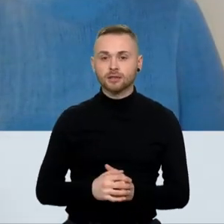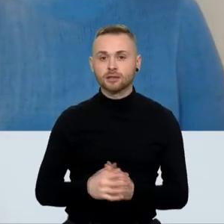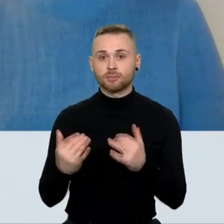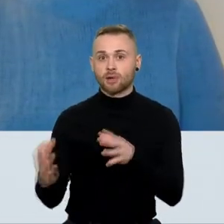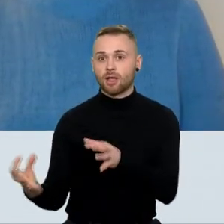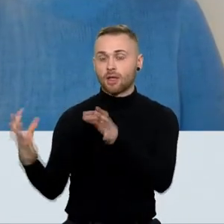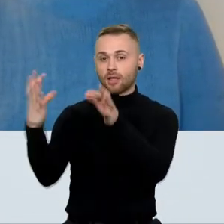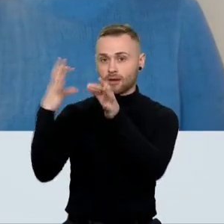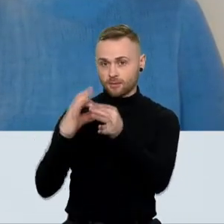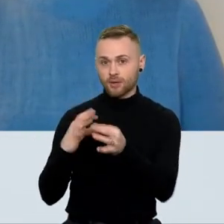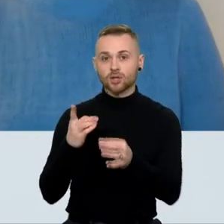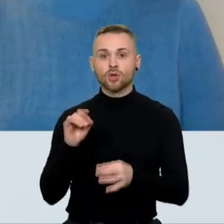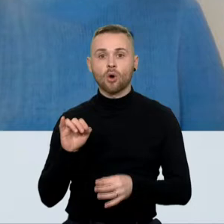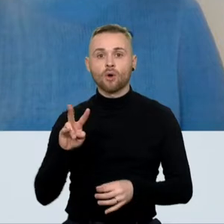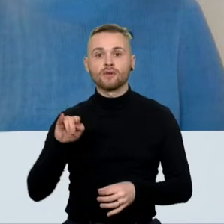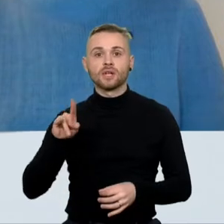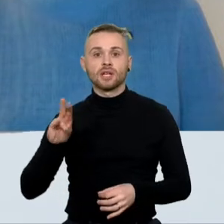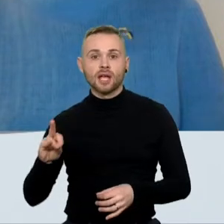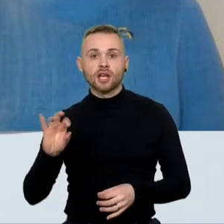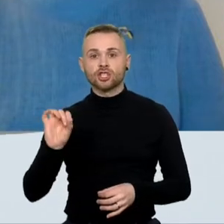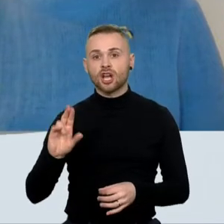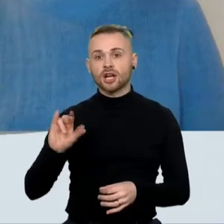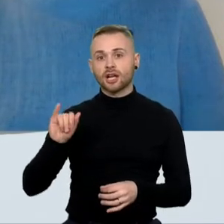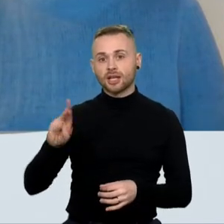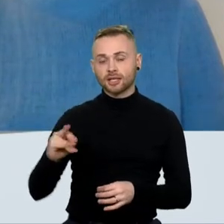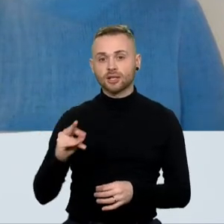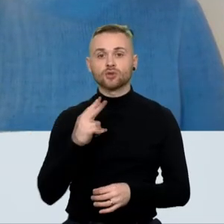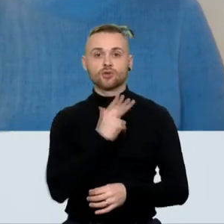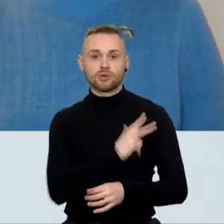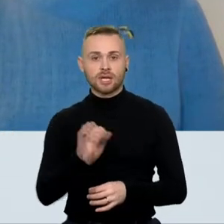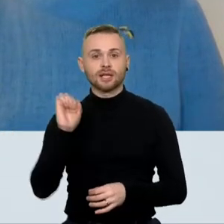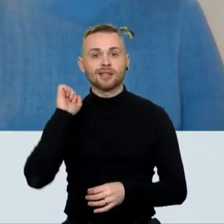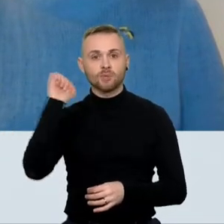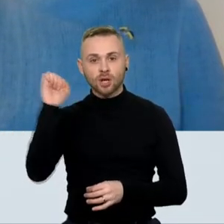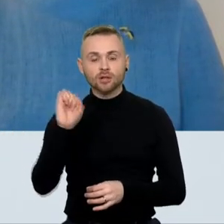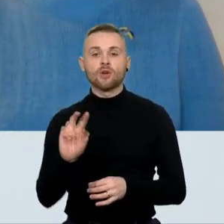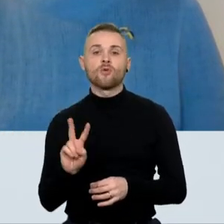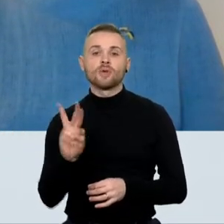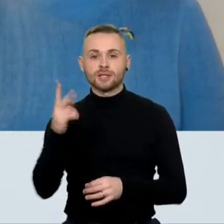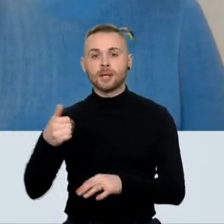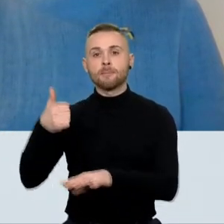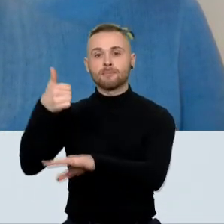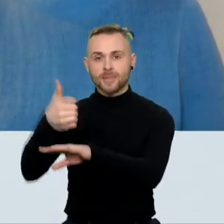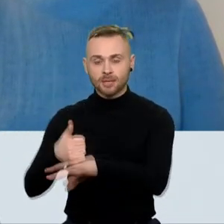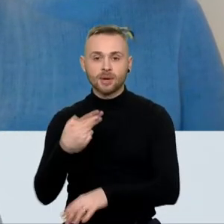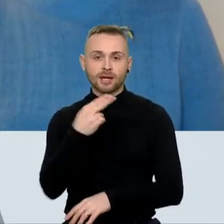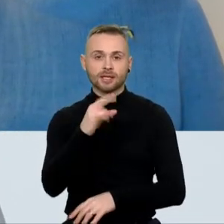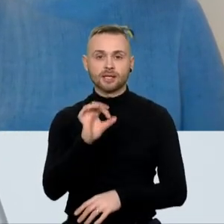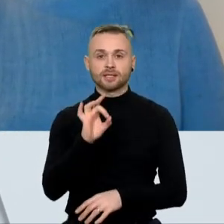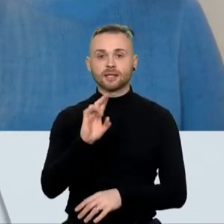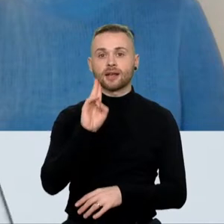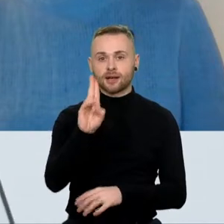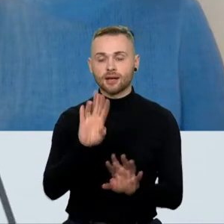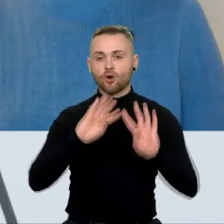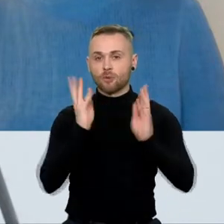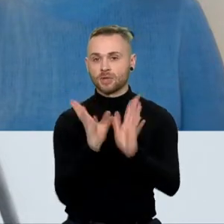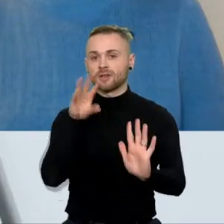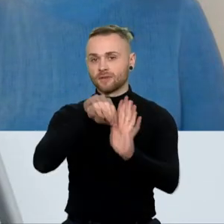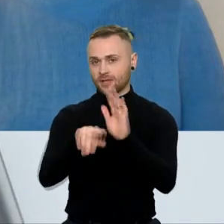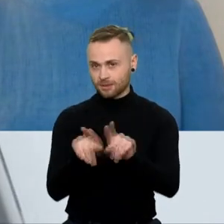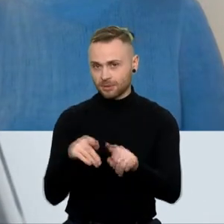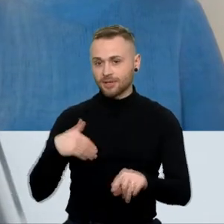sujungiasi Dovilė Šakalienė, socialdemokratų vicepirmininkė Seimo Nacionalinio saugumo argynybos komiteto narė. Labas vakaras.